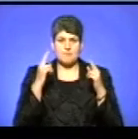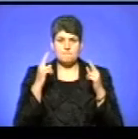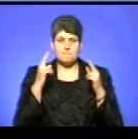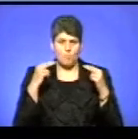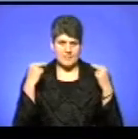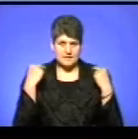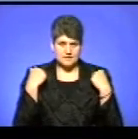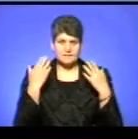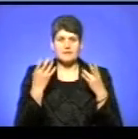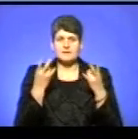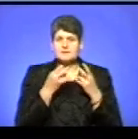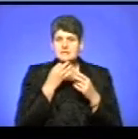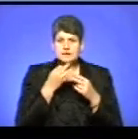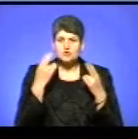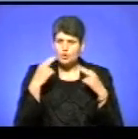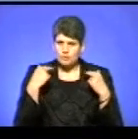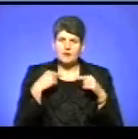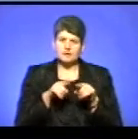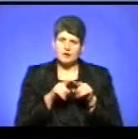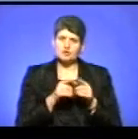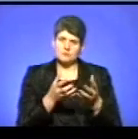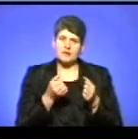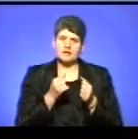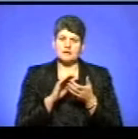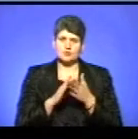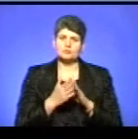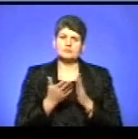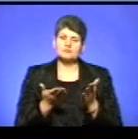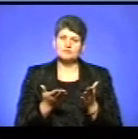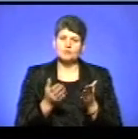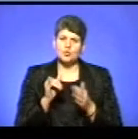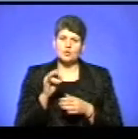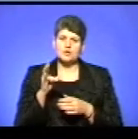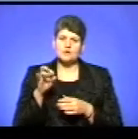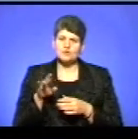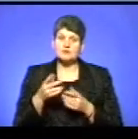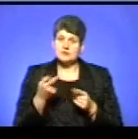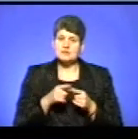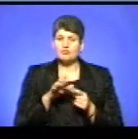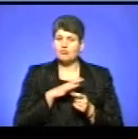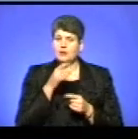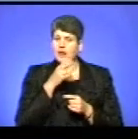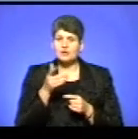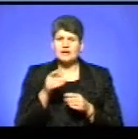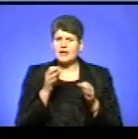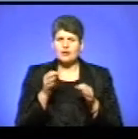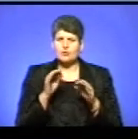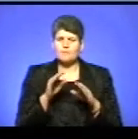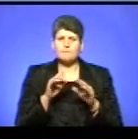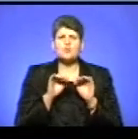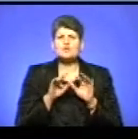підкреслити, що монахи так само прийняли унію. Тобто, це був ось такий період. Ніякої процедури